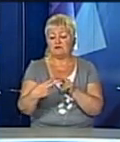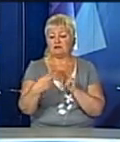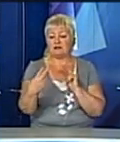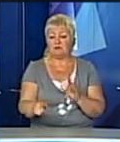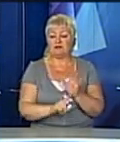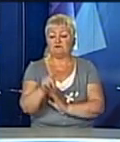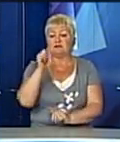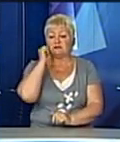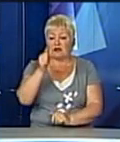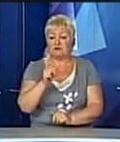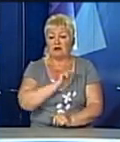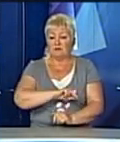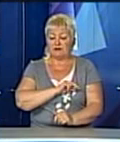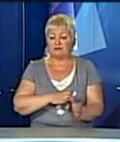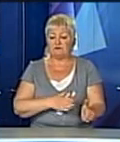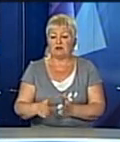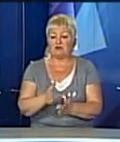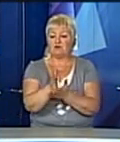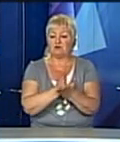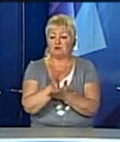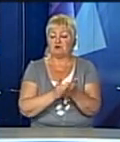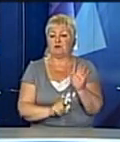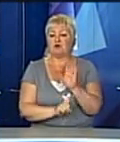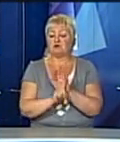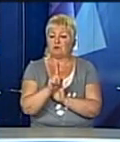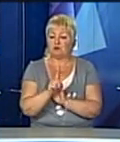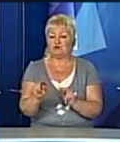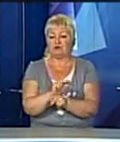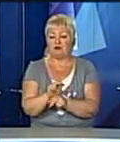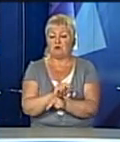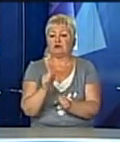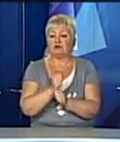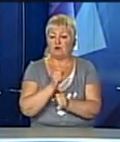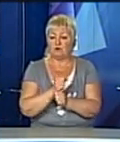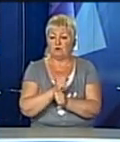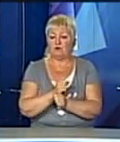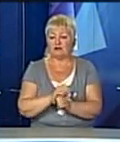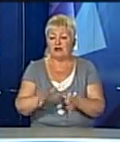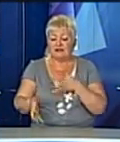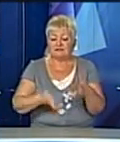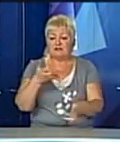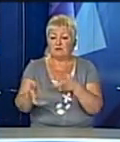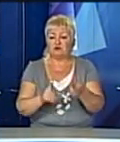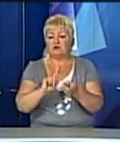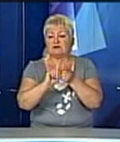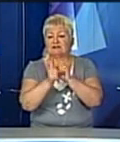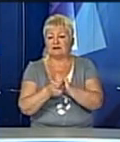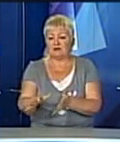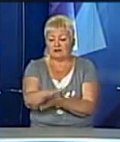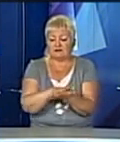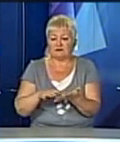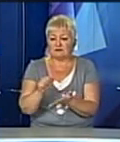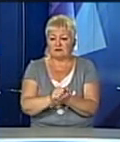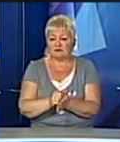Вже відзавтра працівники дорожньої служби розпочнуть ремонтні роботи із демонтажу і заміни деформаційних